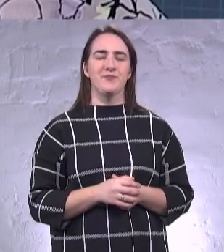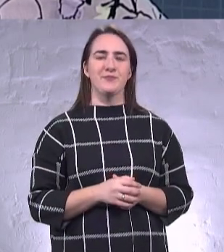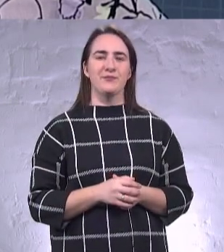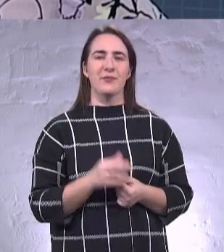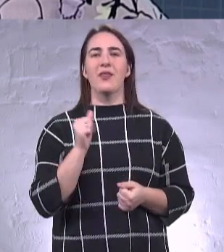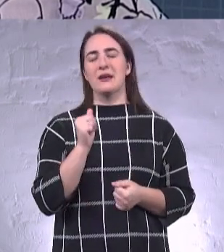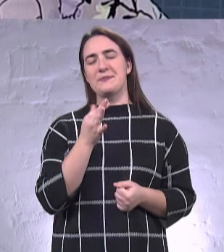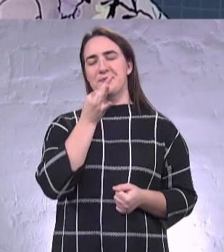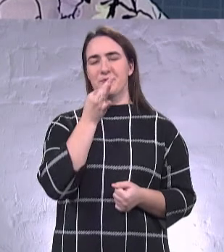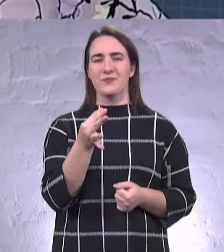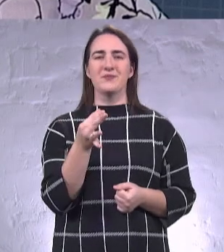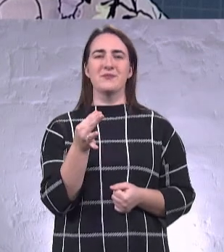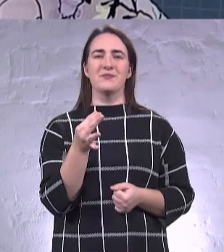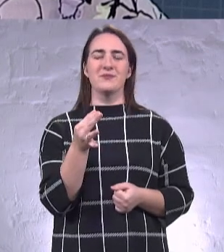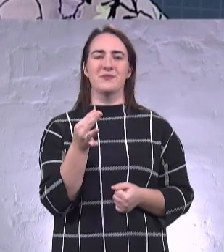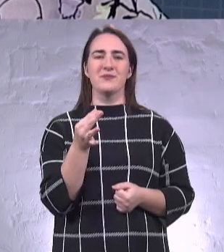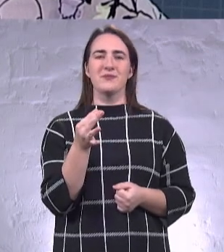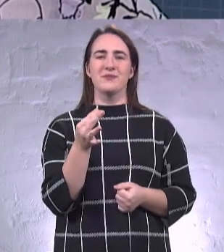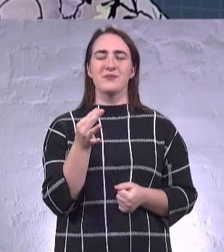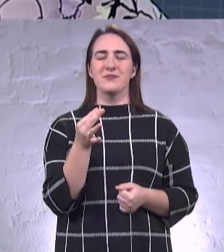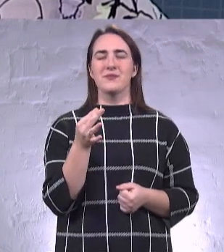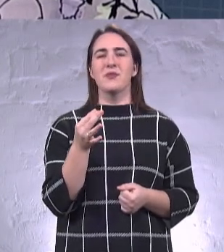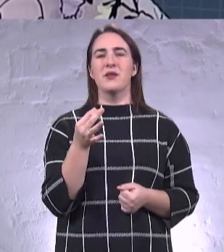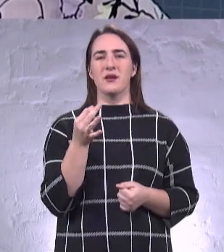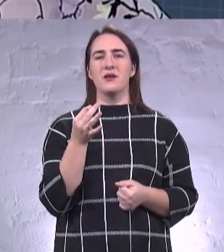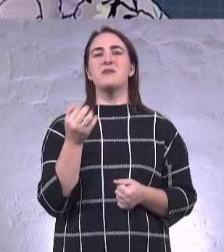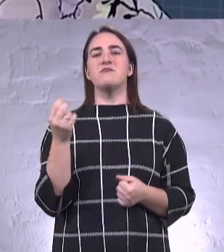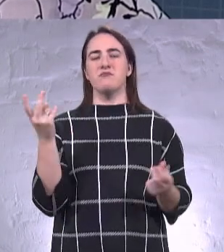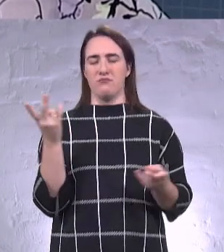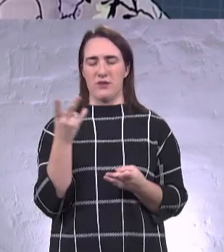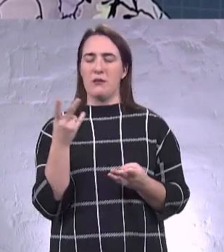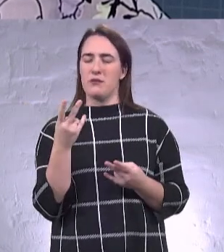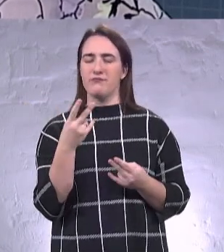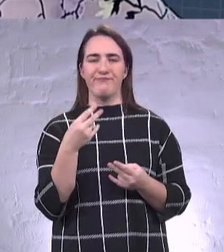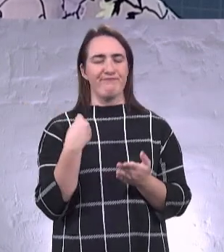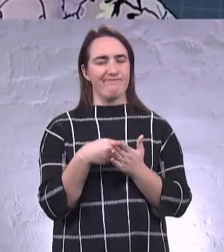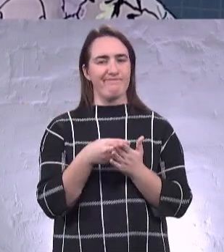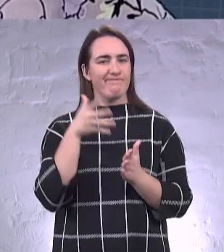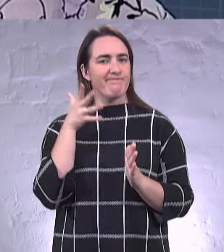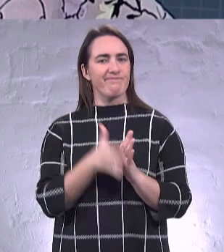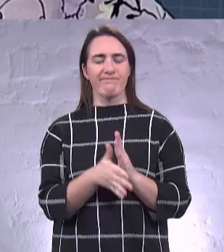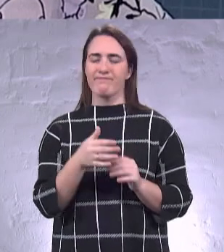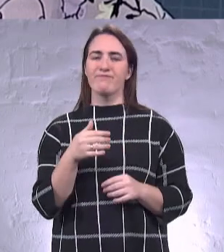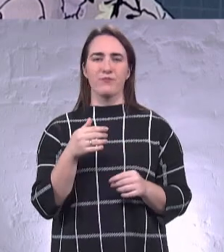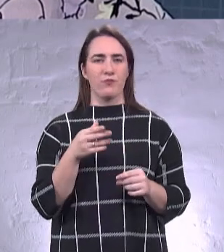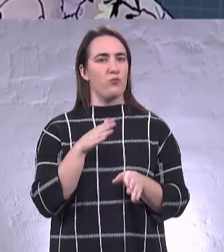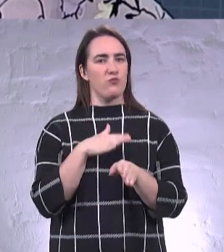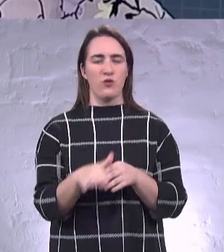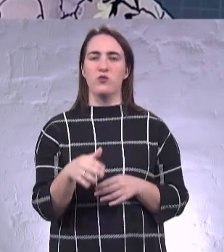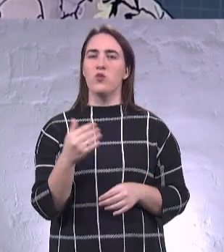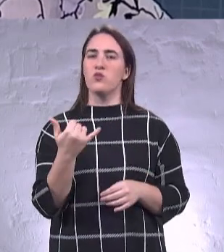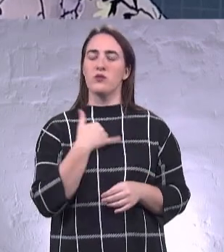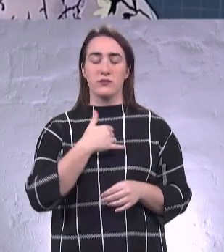ну, скажімо, не заграваючи з електоратом, але адмінресурс треба включати по повній програмі. Бо у нас велика